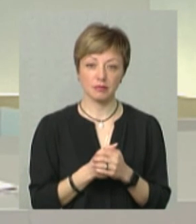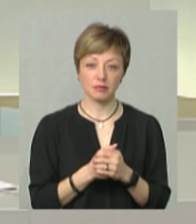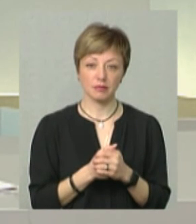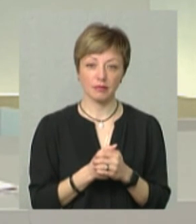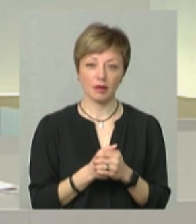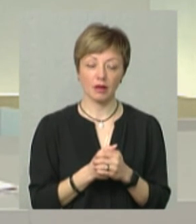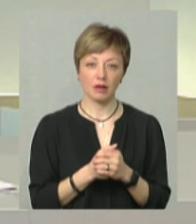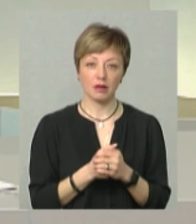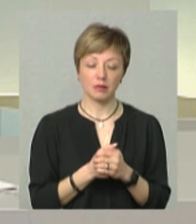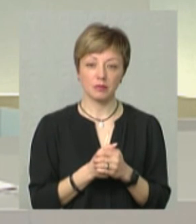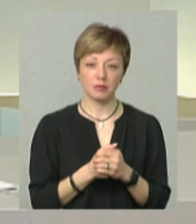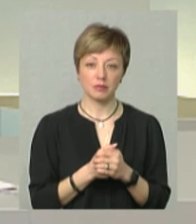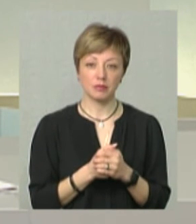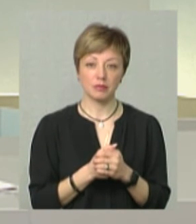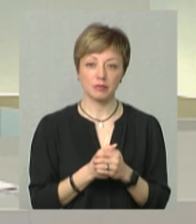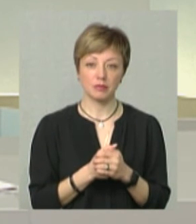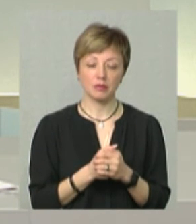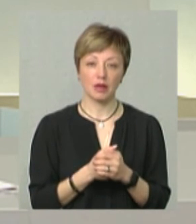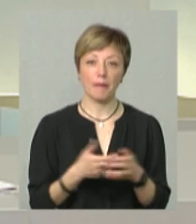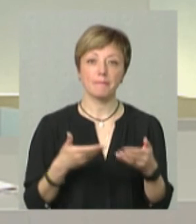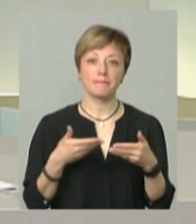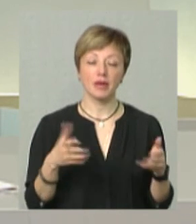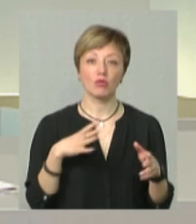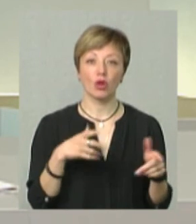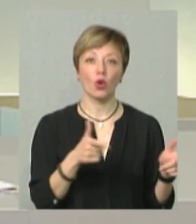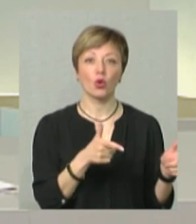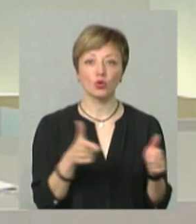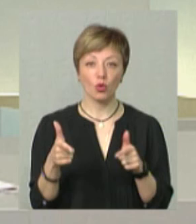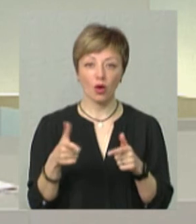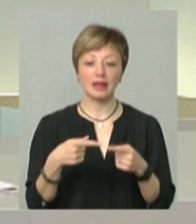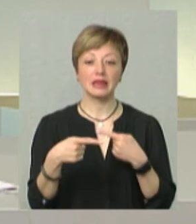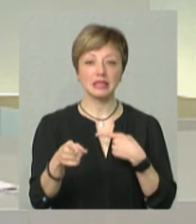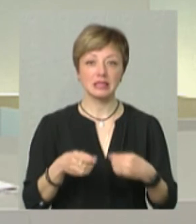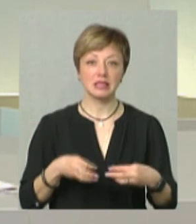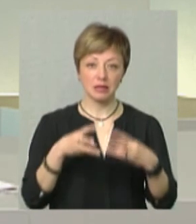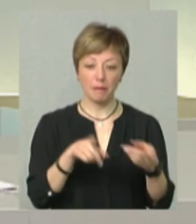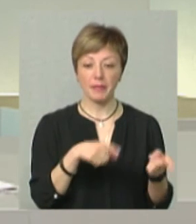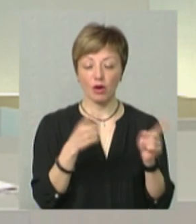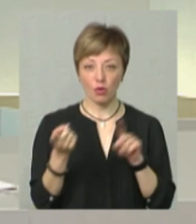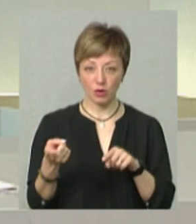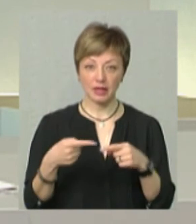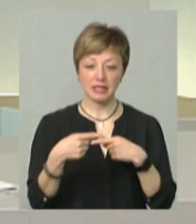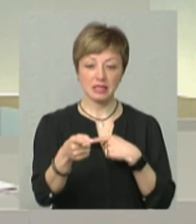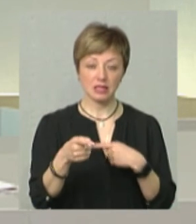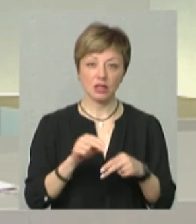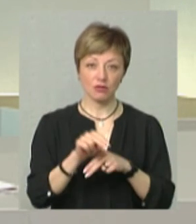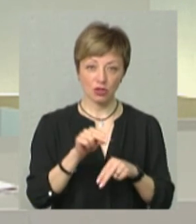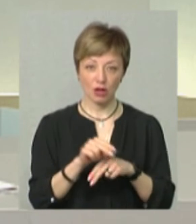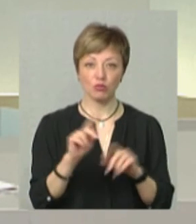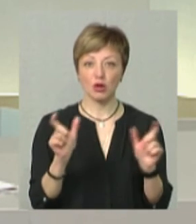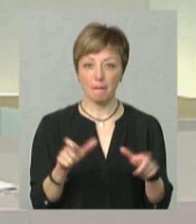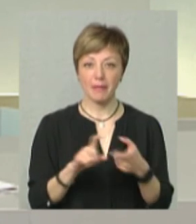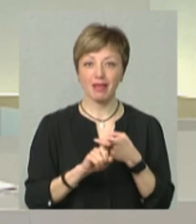Певною мірою ми були готові, оскільки переходи на дистанційне навчання, тому що